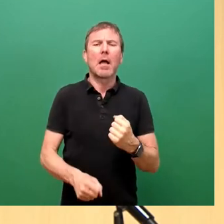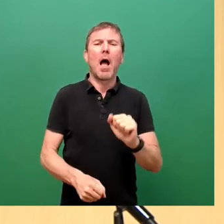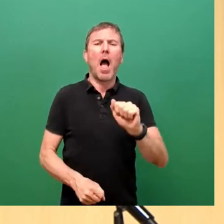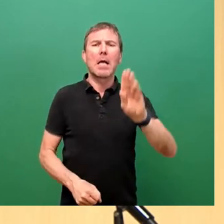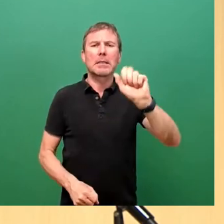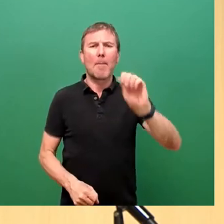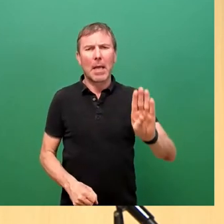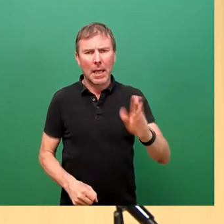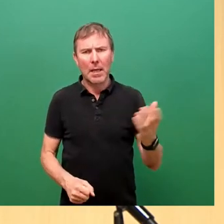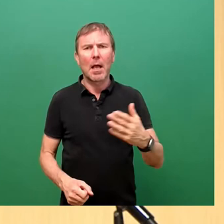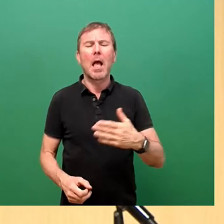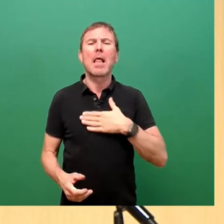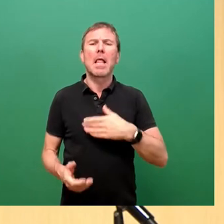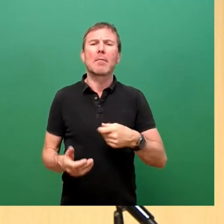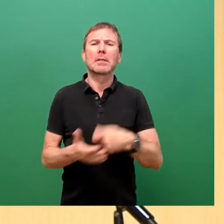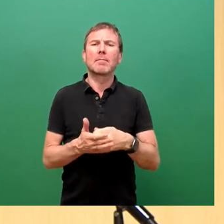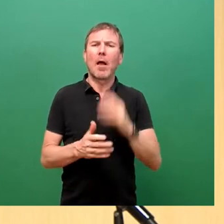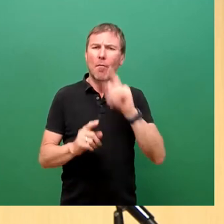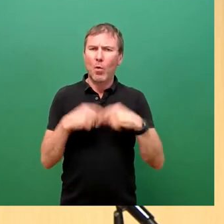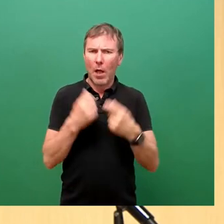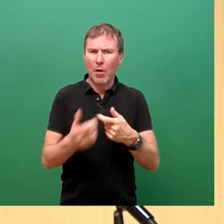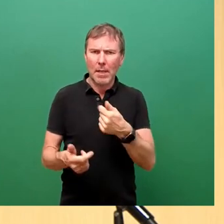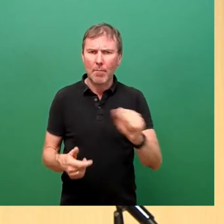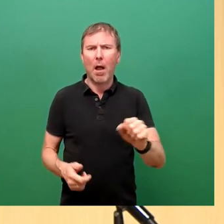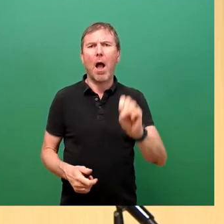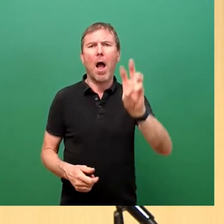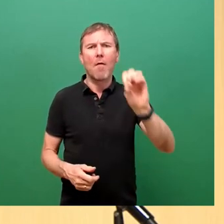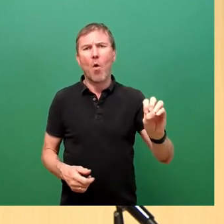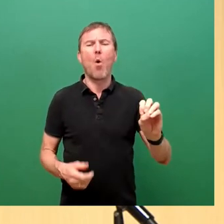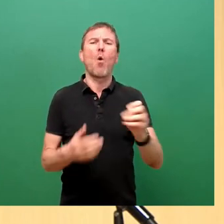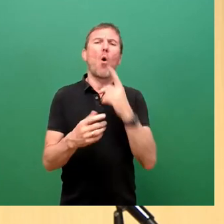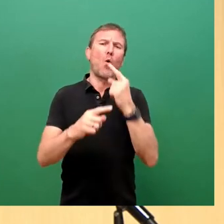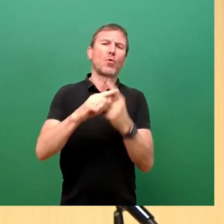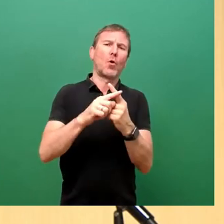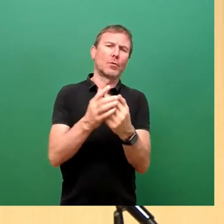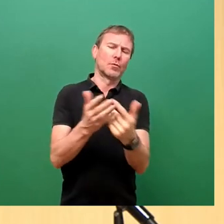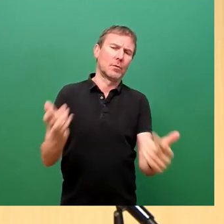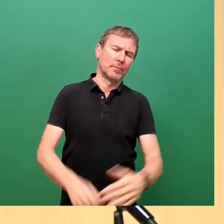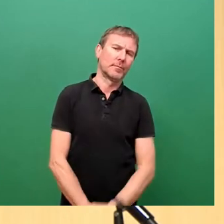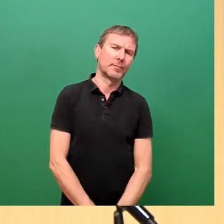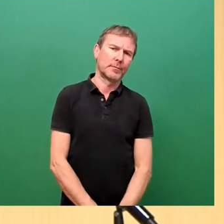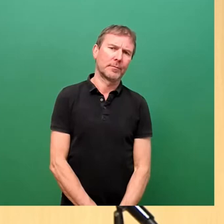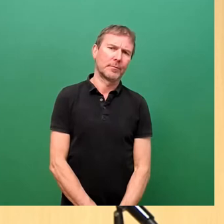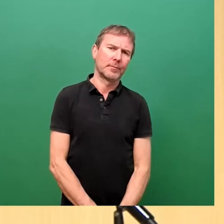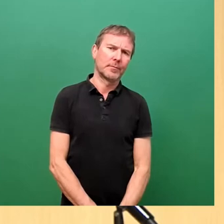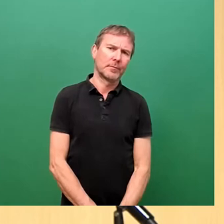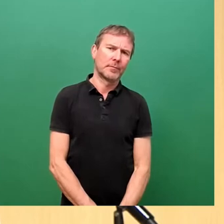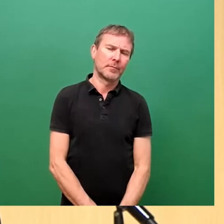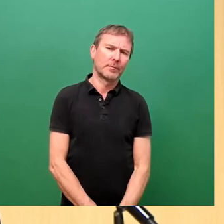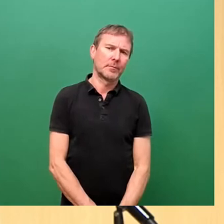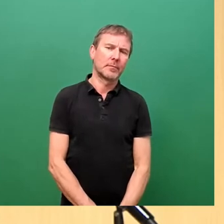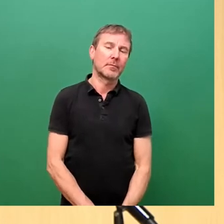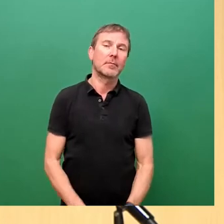die Lebenswert- und Wohnraum-GmbH, die AWO und das Rote Kreuz. Die Zivilgesellschaft ist